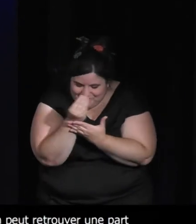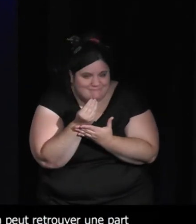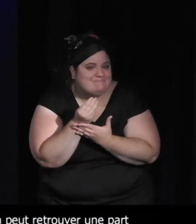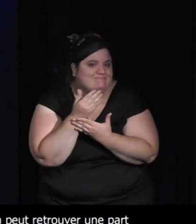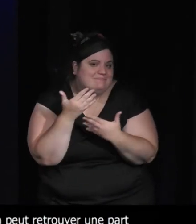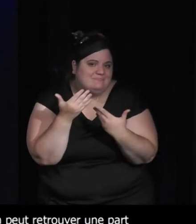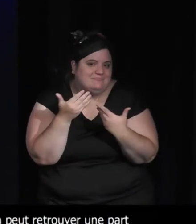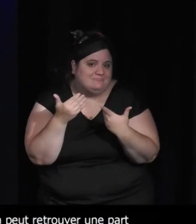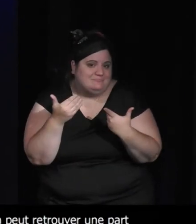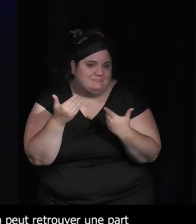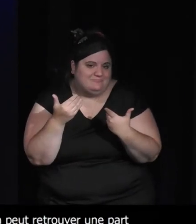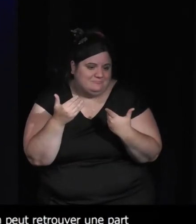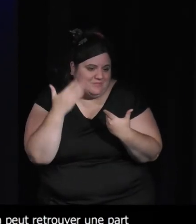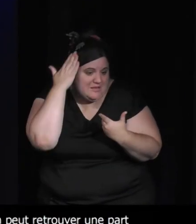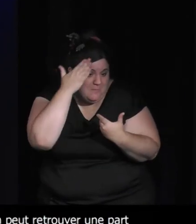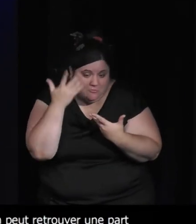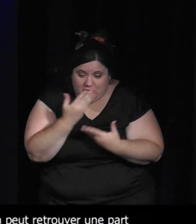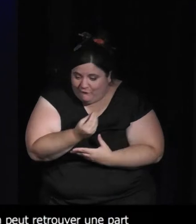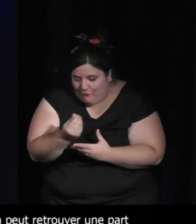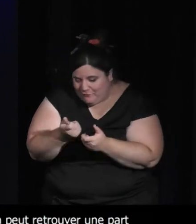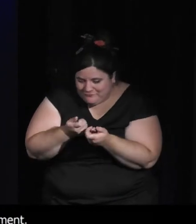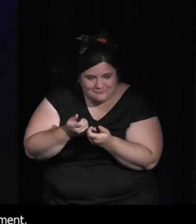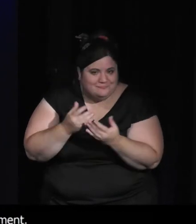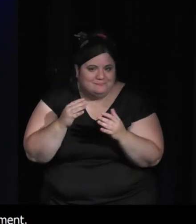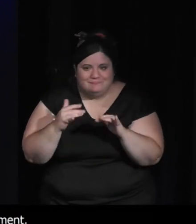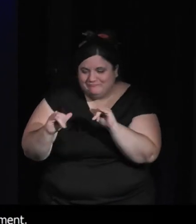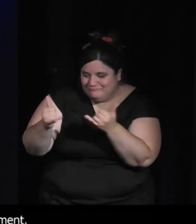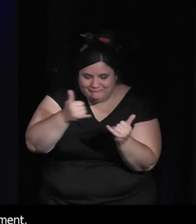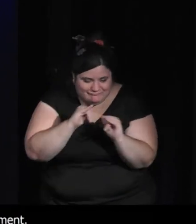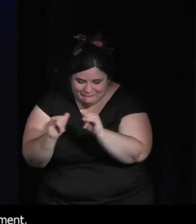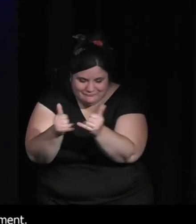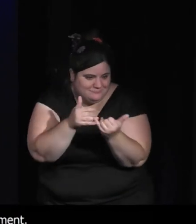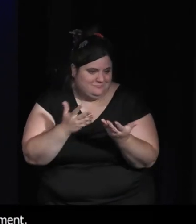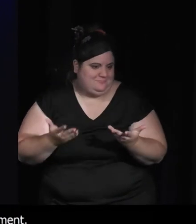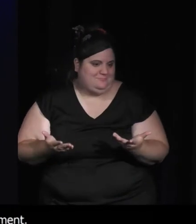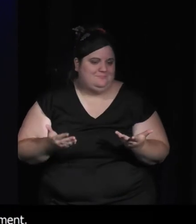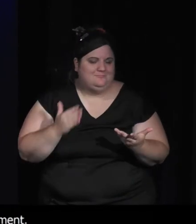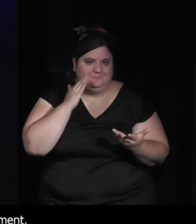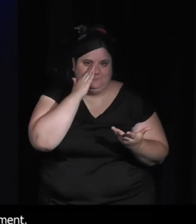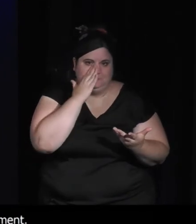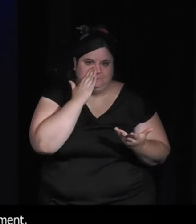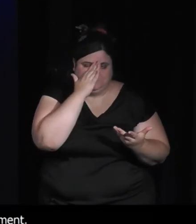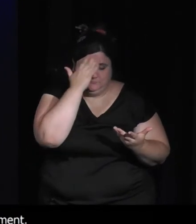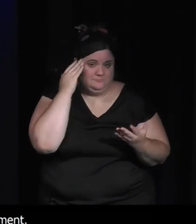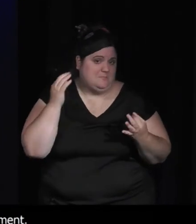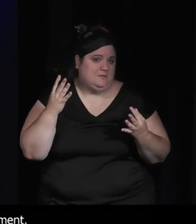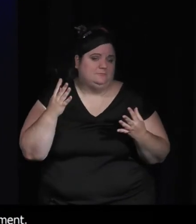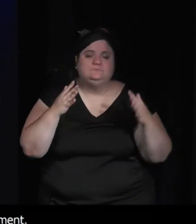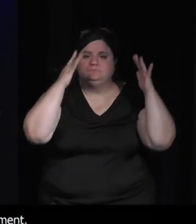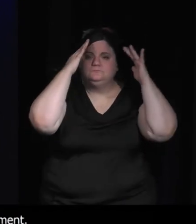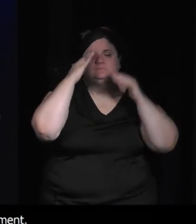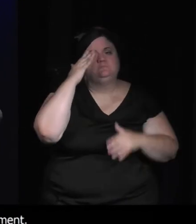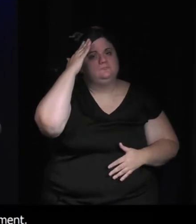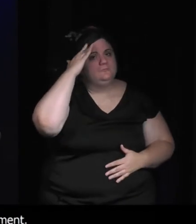tout cet univers enfantin très animal qui nous ramène aux fables puisque vous souvenez-vous La